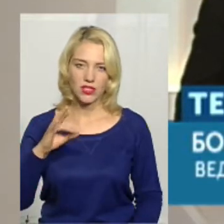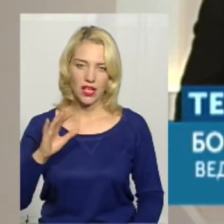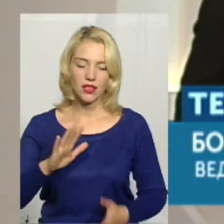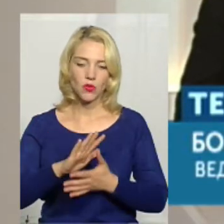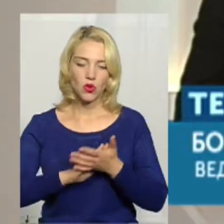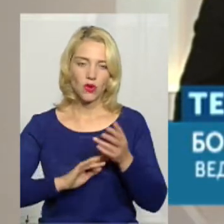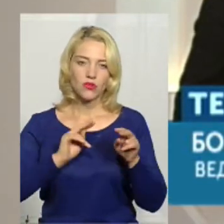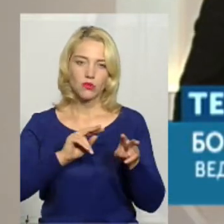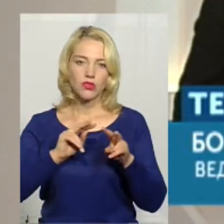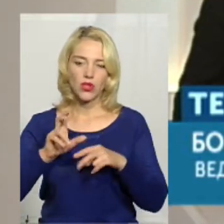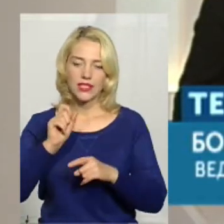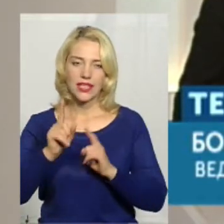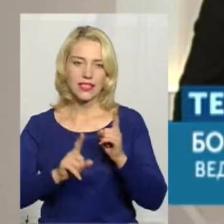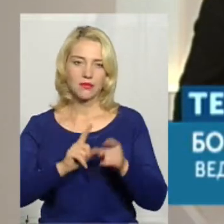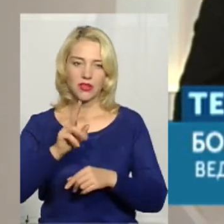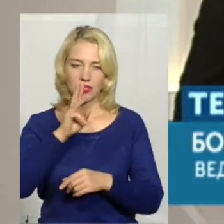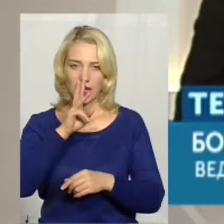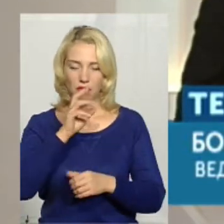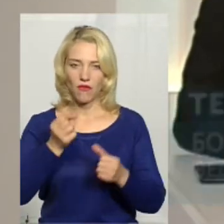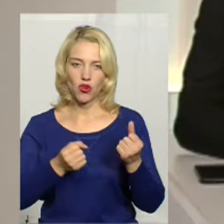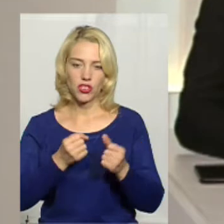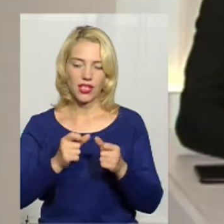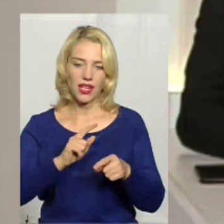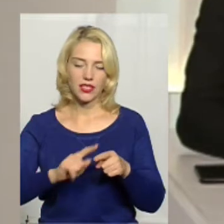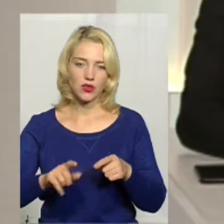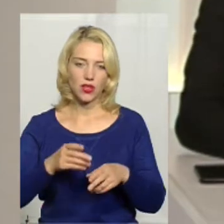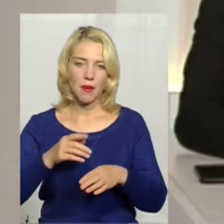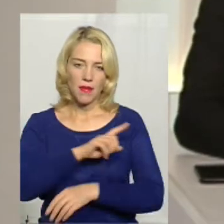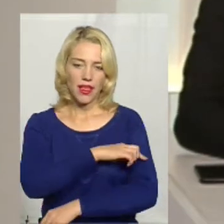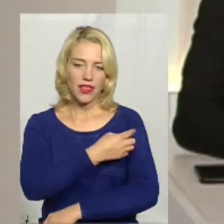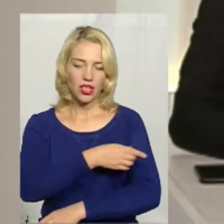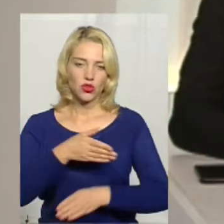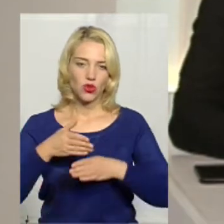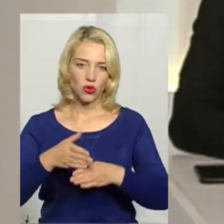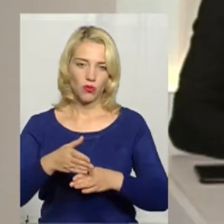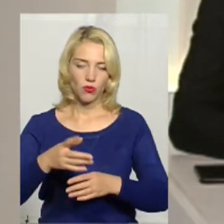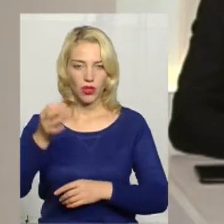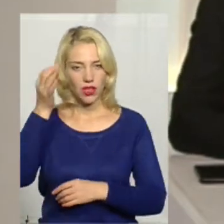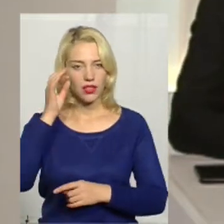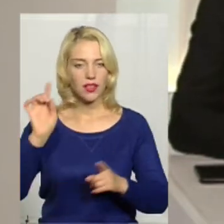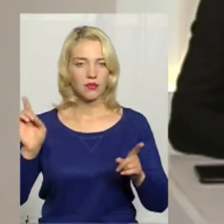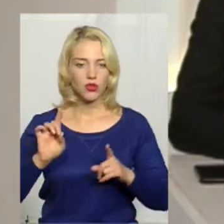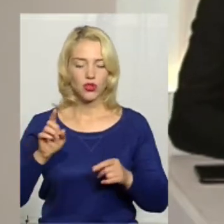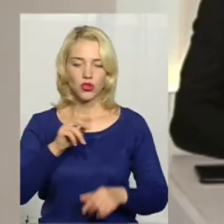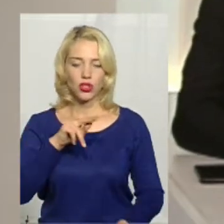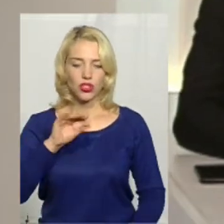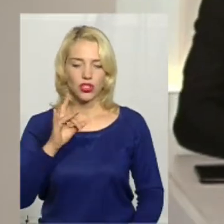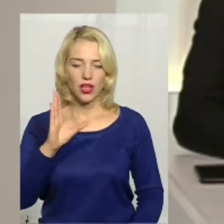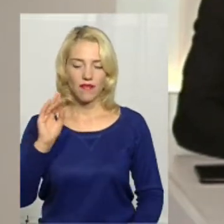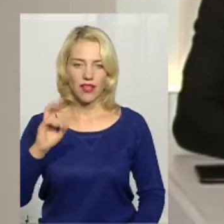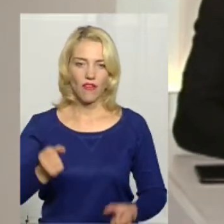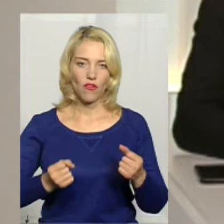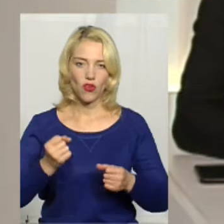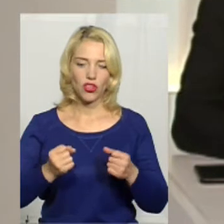слідкувати за зміною зарплат водіїв екстреної медичної допомоги краю. Нагадаємо, що у червні водії